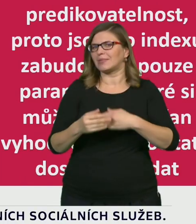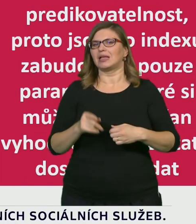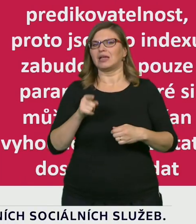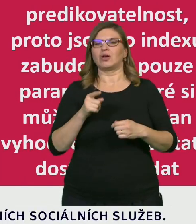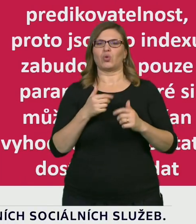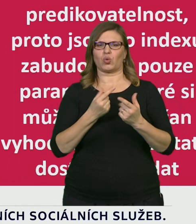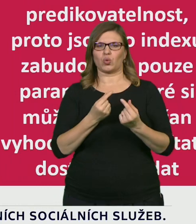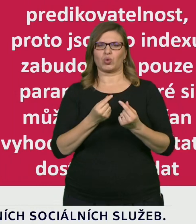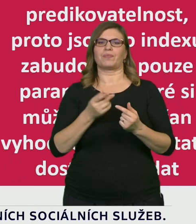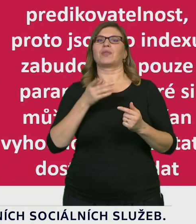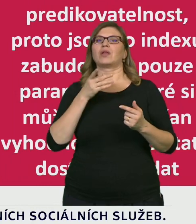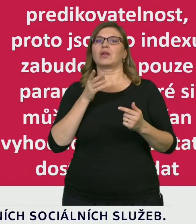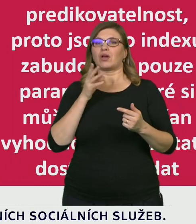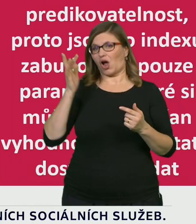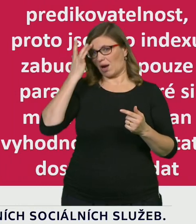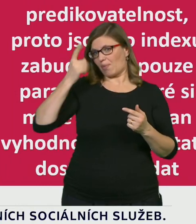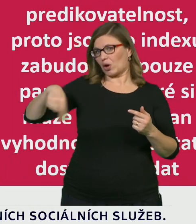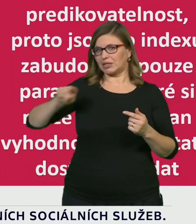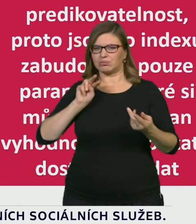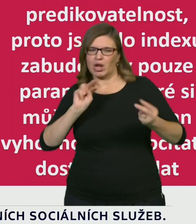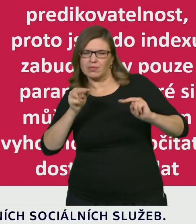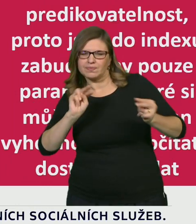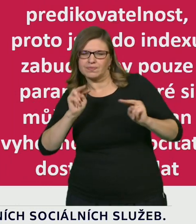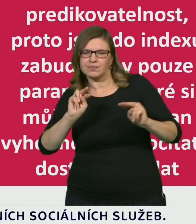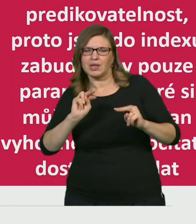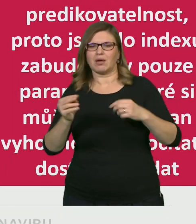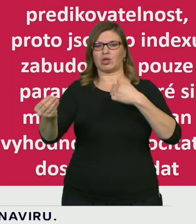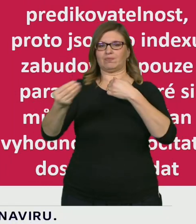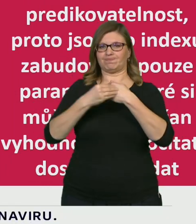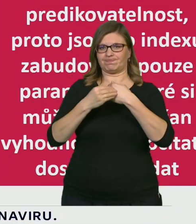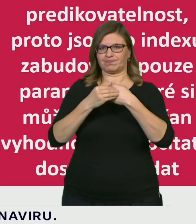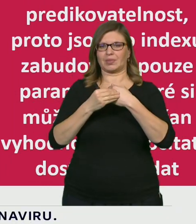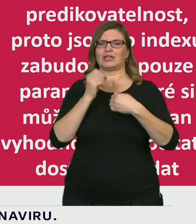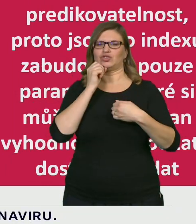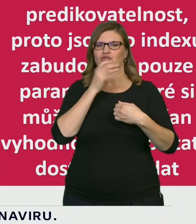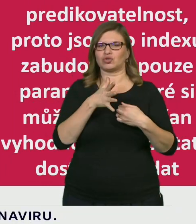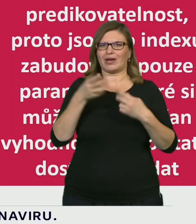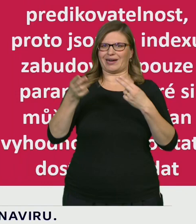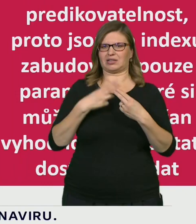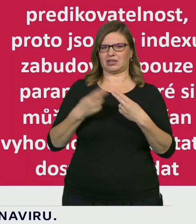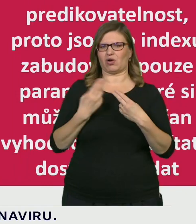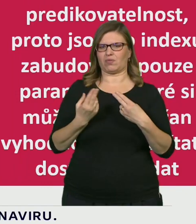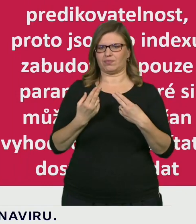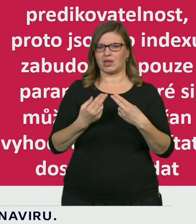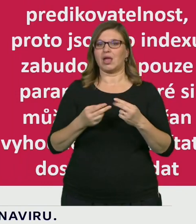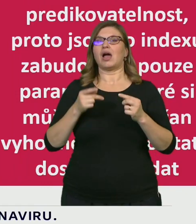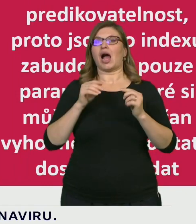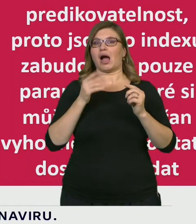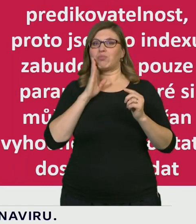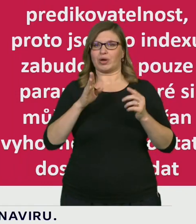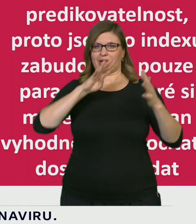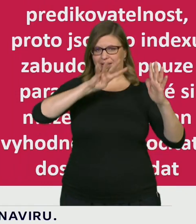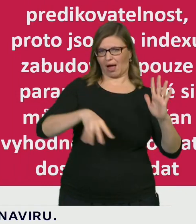Na Index budou potom v příslušných úrovních navázána jednotlivá epidemická opatření a cílem je maximální čitelnost a